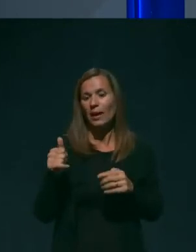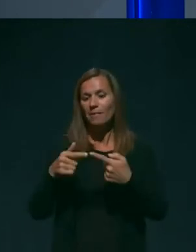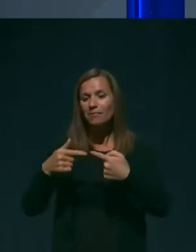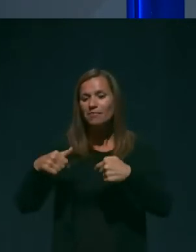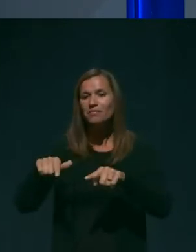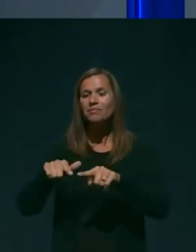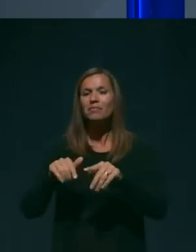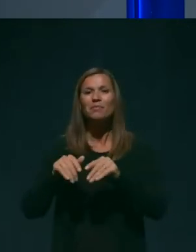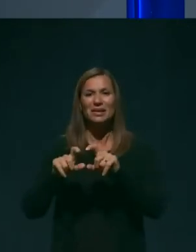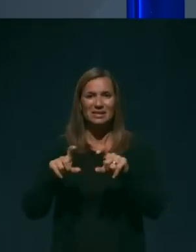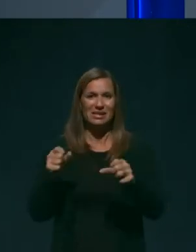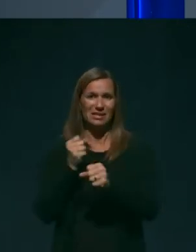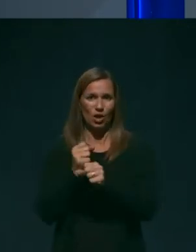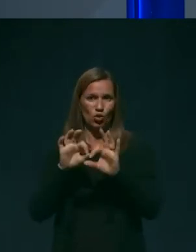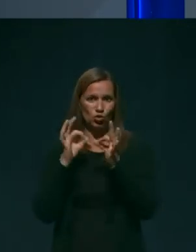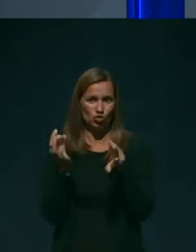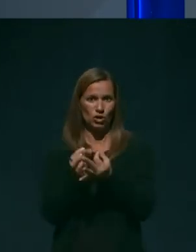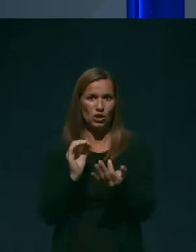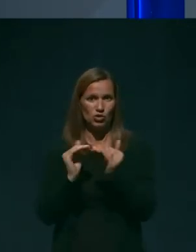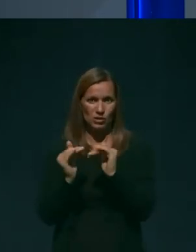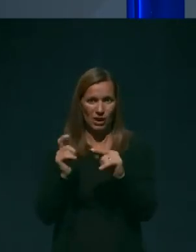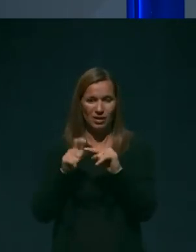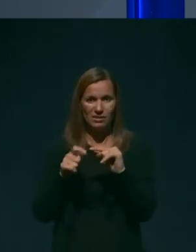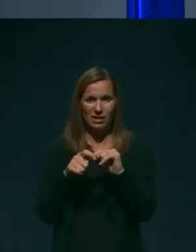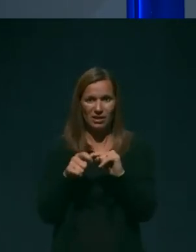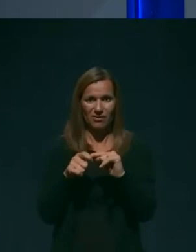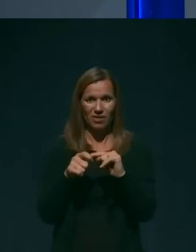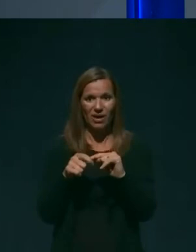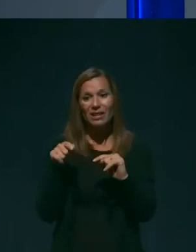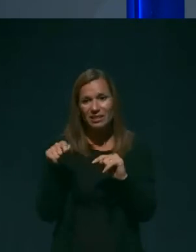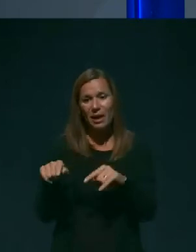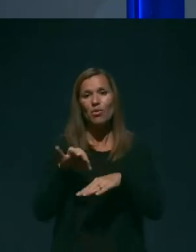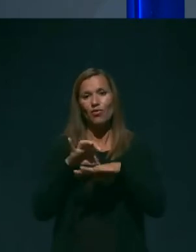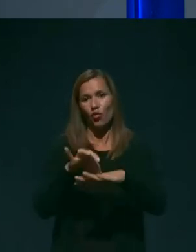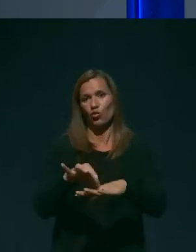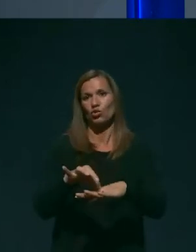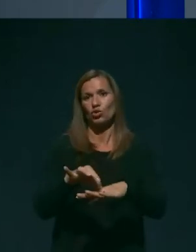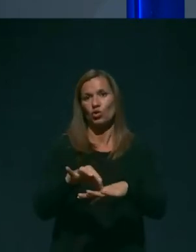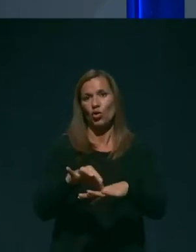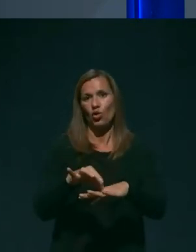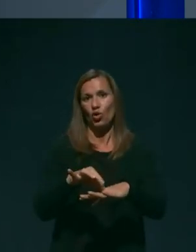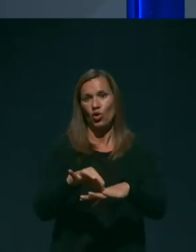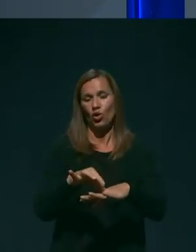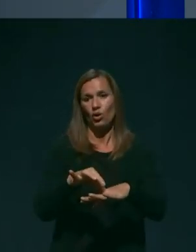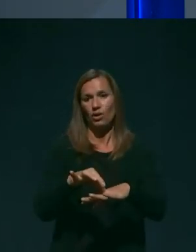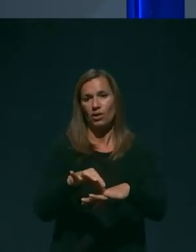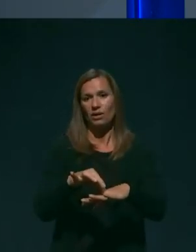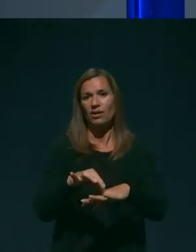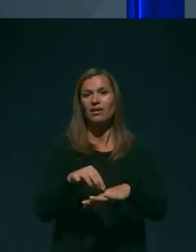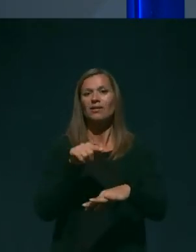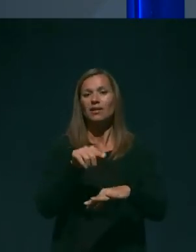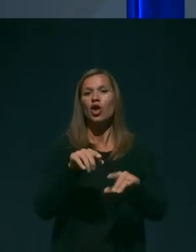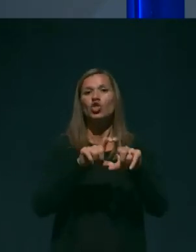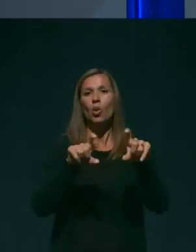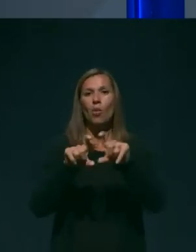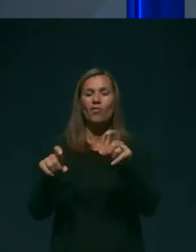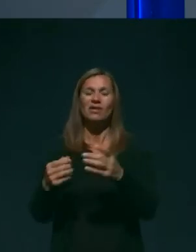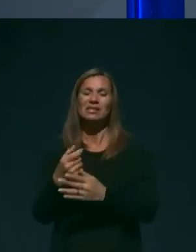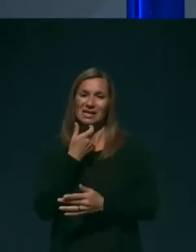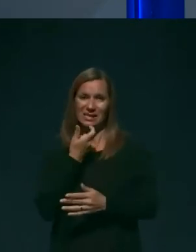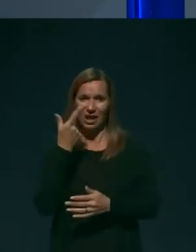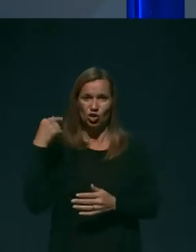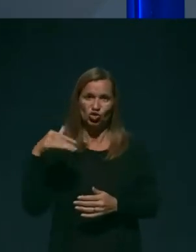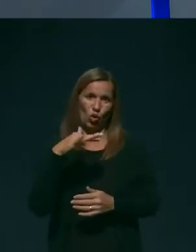ministerstvu, kjer sveda sicer vodijo in upravljajo za temi domovi za starejše občane. Hoden,